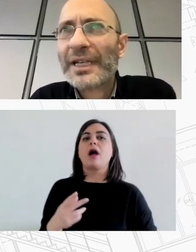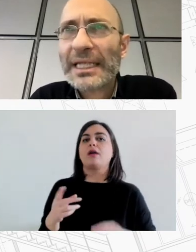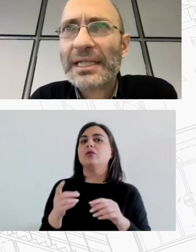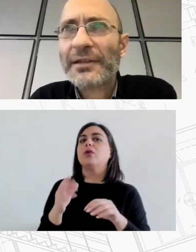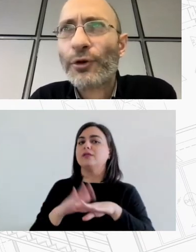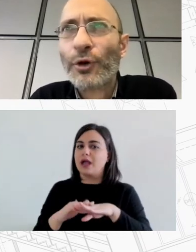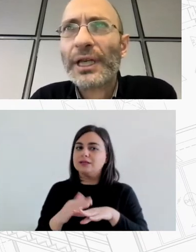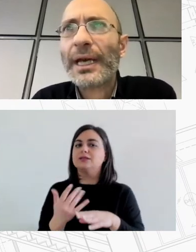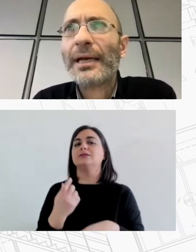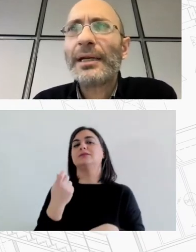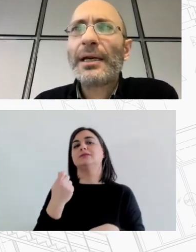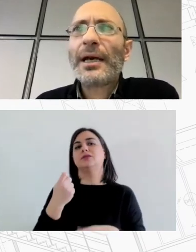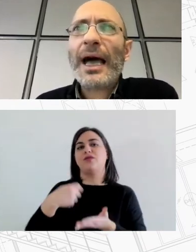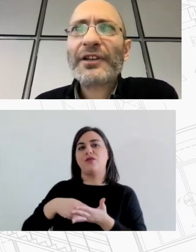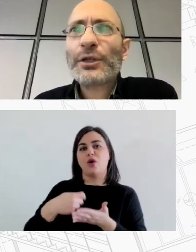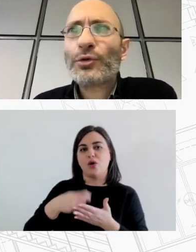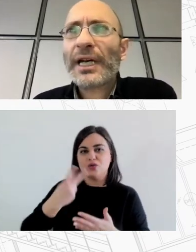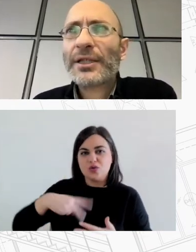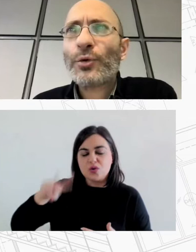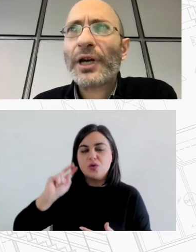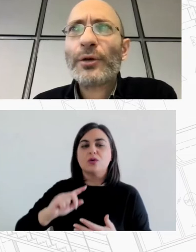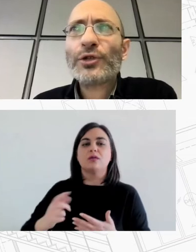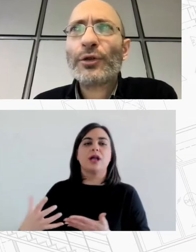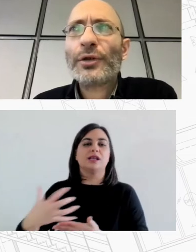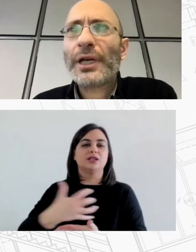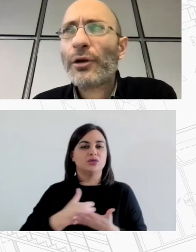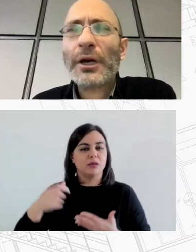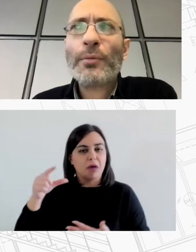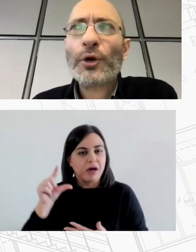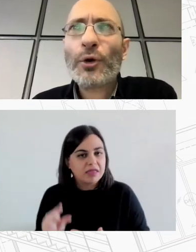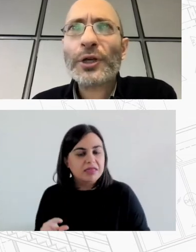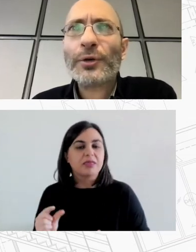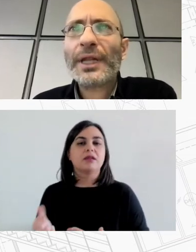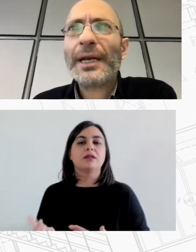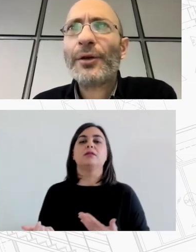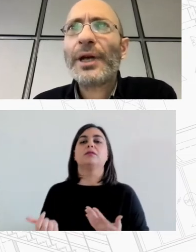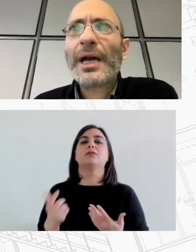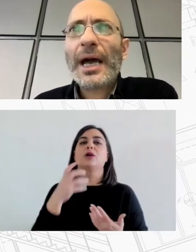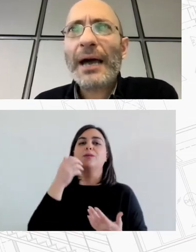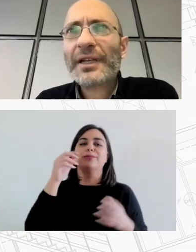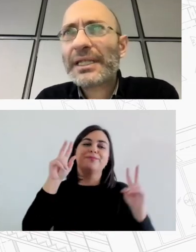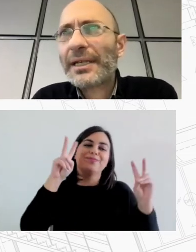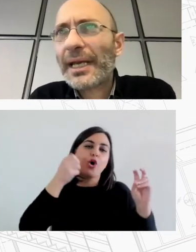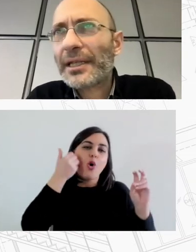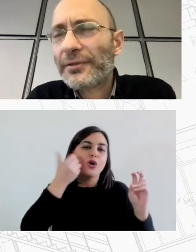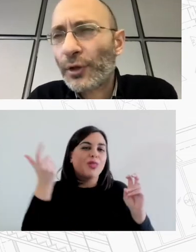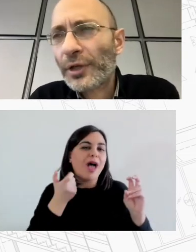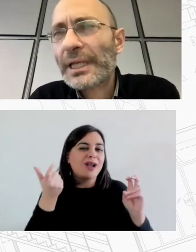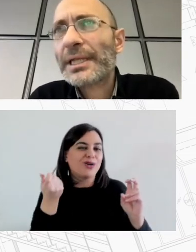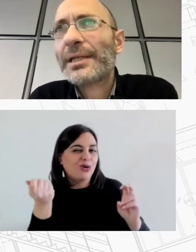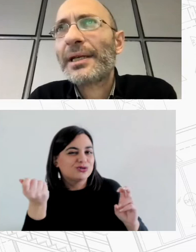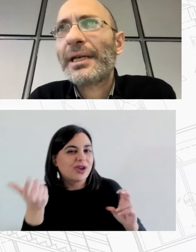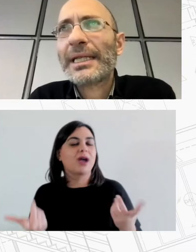αυξήση στη φορολογία αύξηση του στεγαστικού χρέους και των λεγόμενων κόκκιμων δανείων αύξηση της ενεργειακής